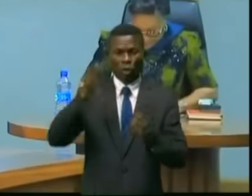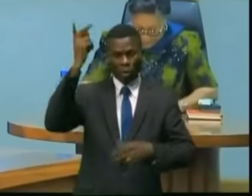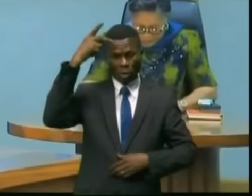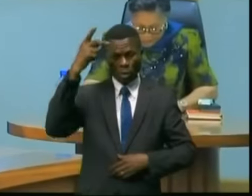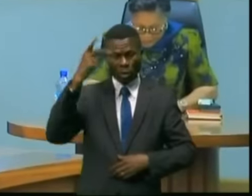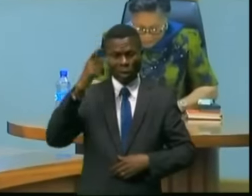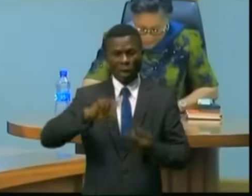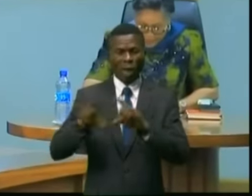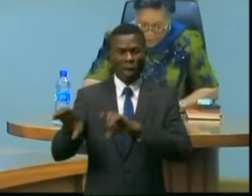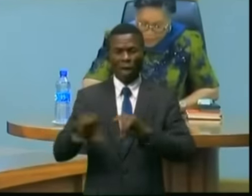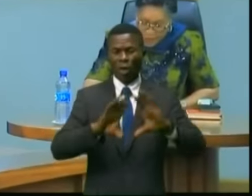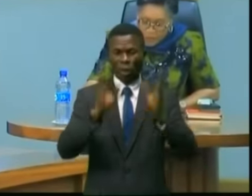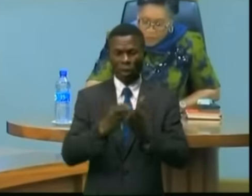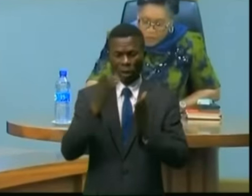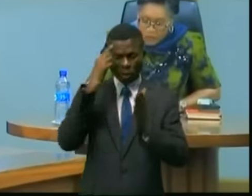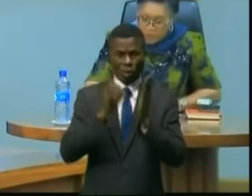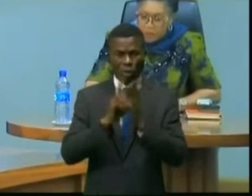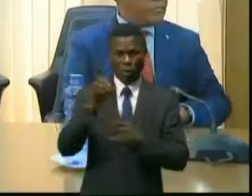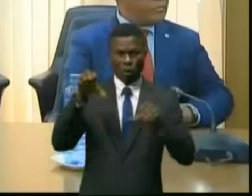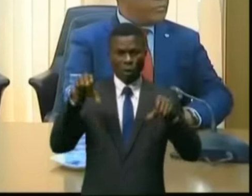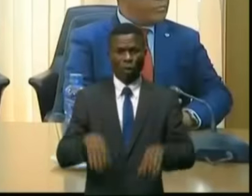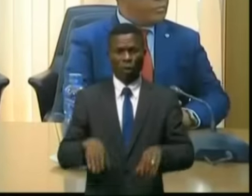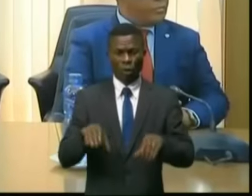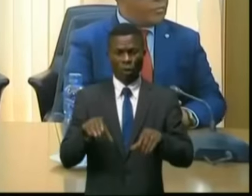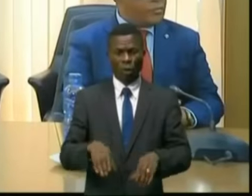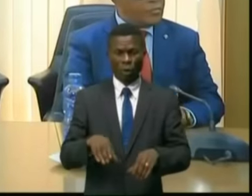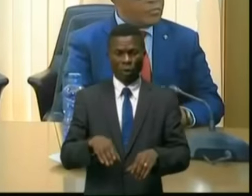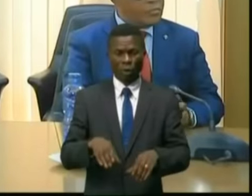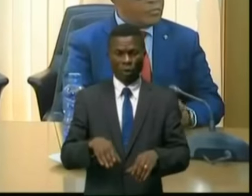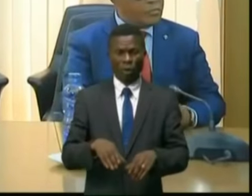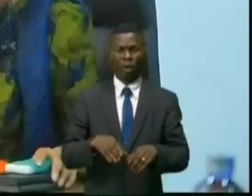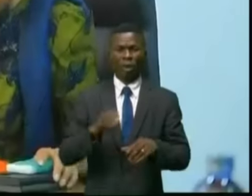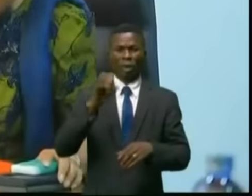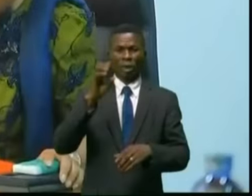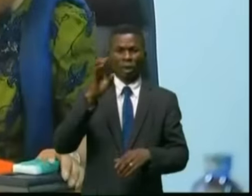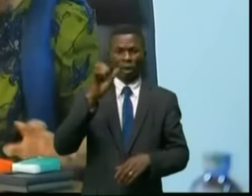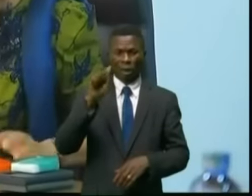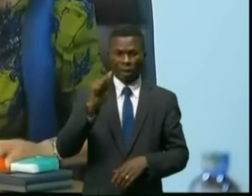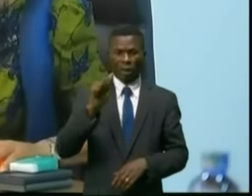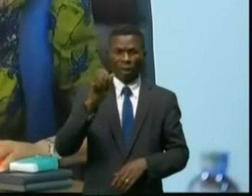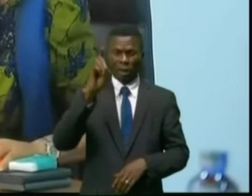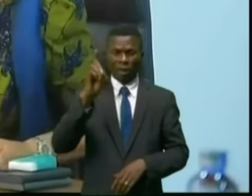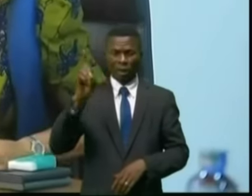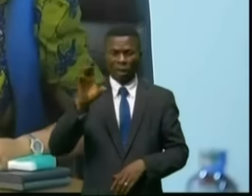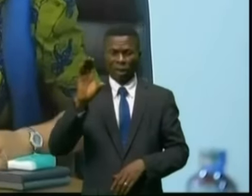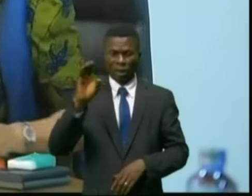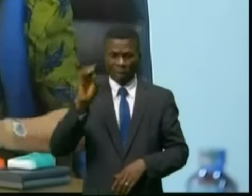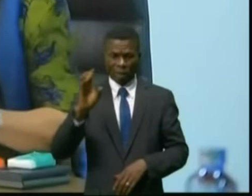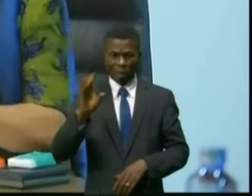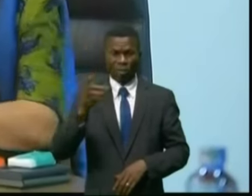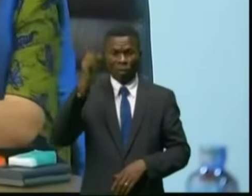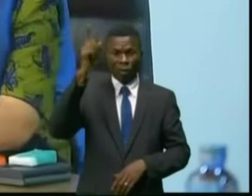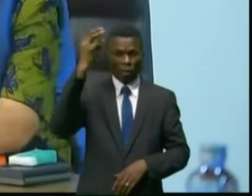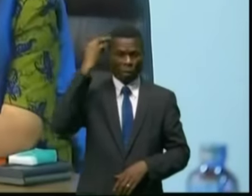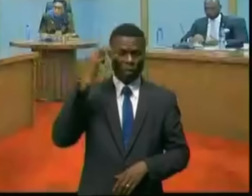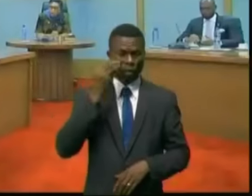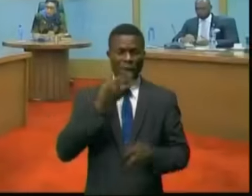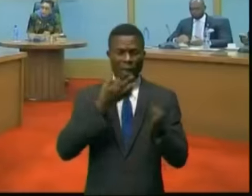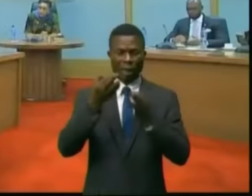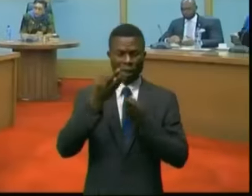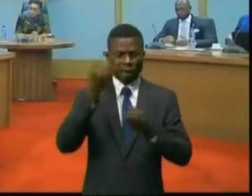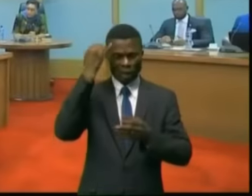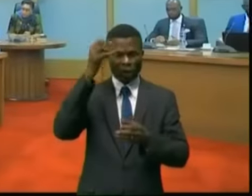des Alliés, tous pour le développement du Congo, 2ATDC, Judith Souminoua Toulouka a partagé ses idées